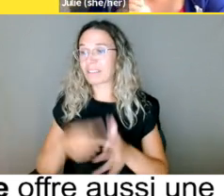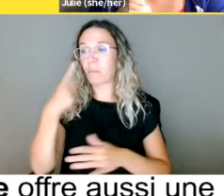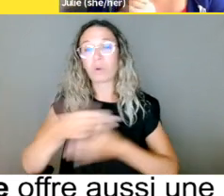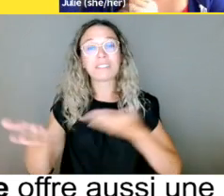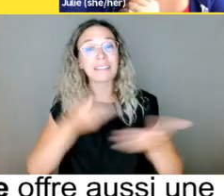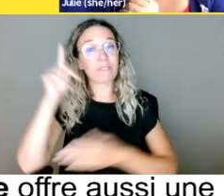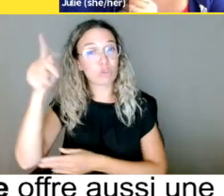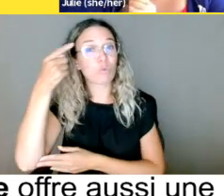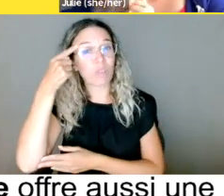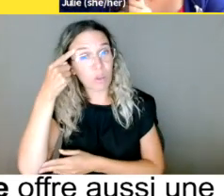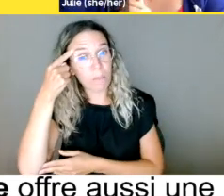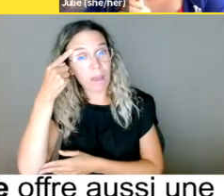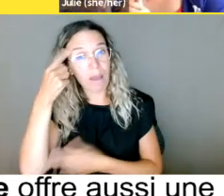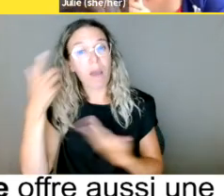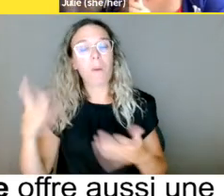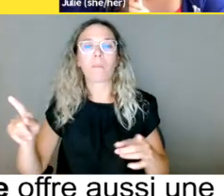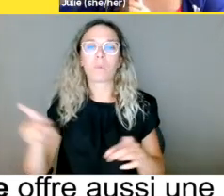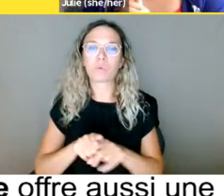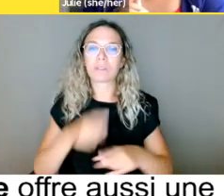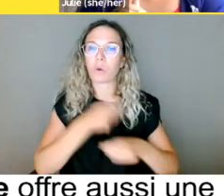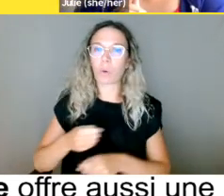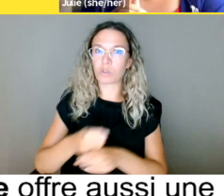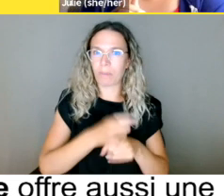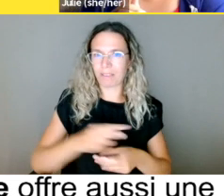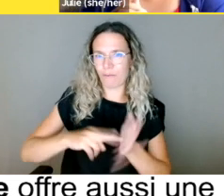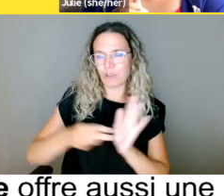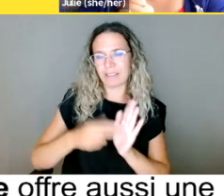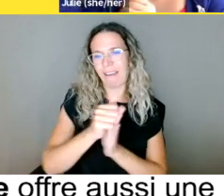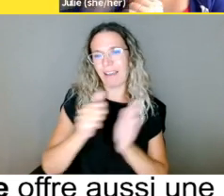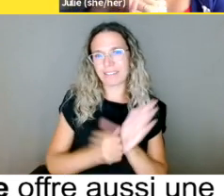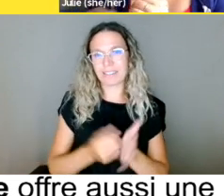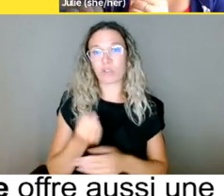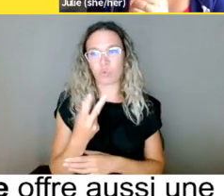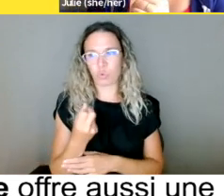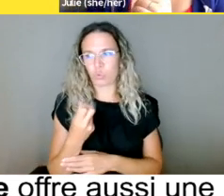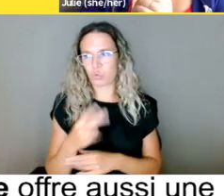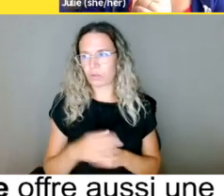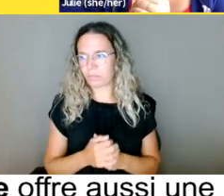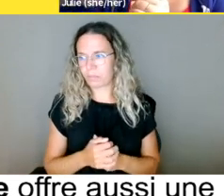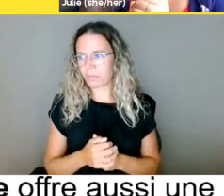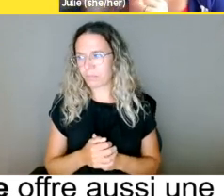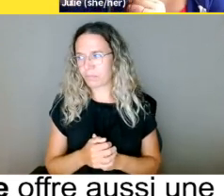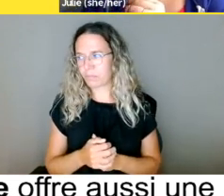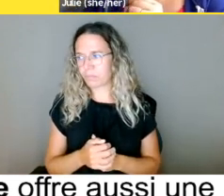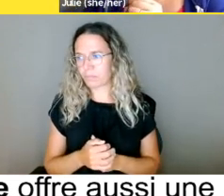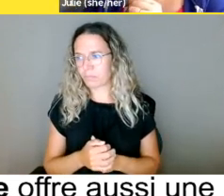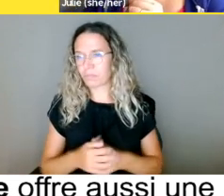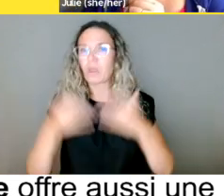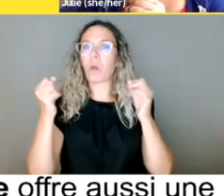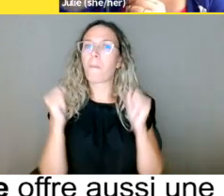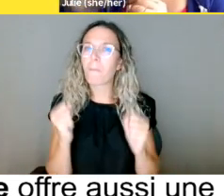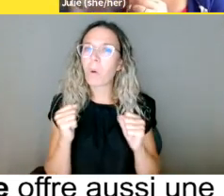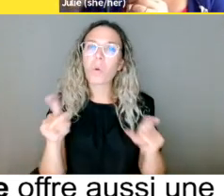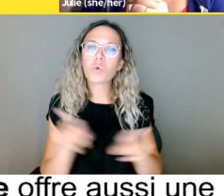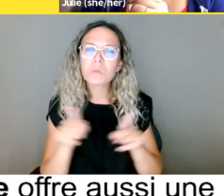droits qui était énumérée ailleurs dans la charte québécoise. Dans ce cas-ci, pour les services gouvernementaux